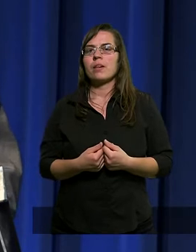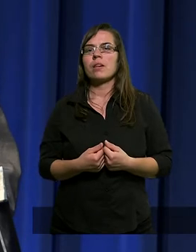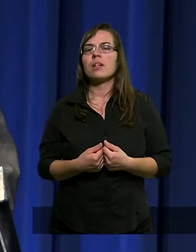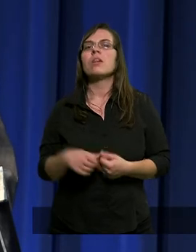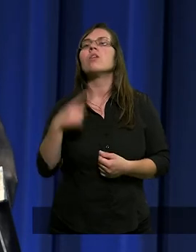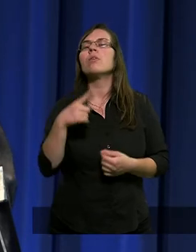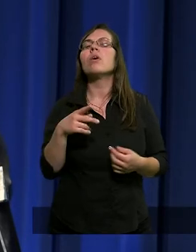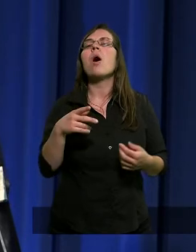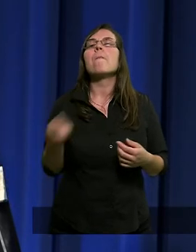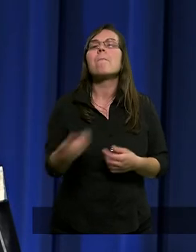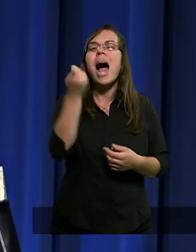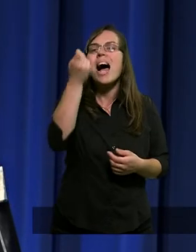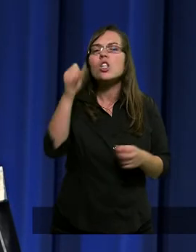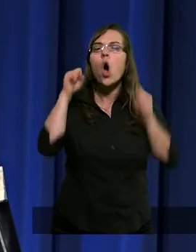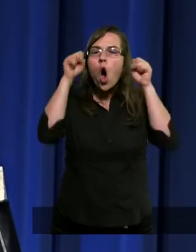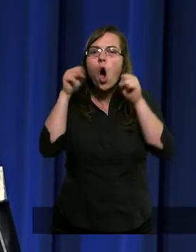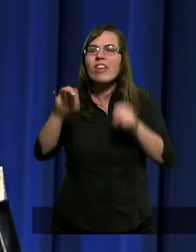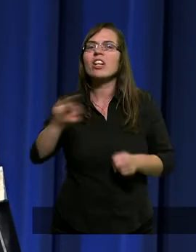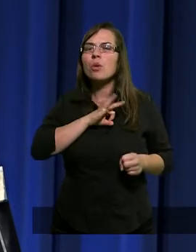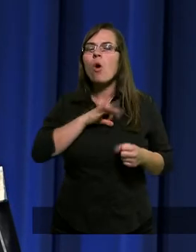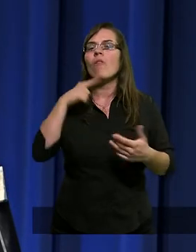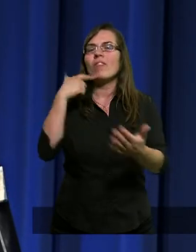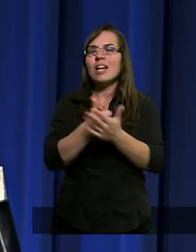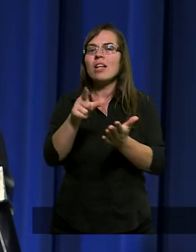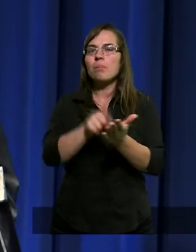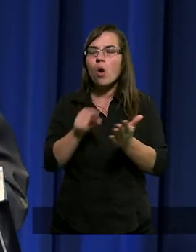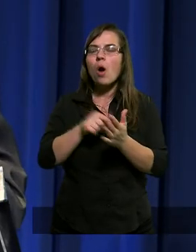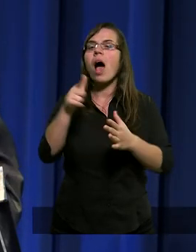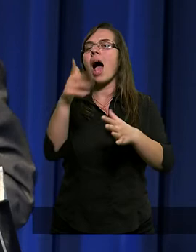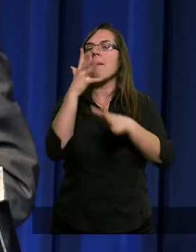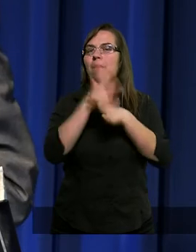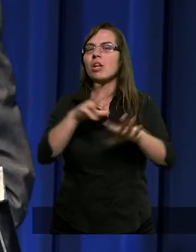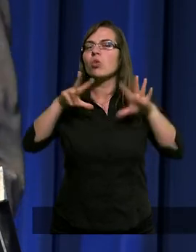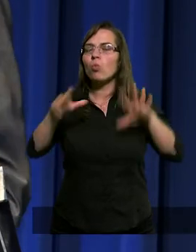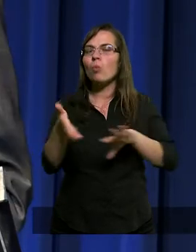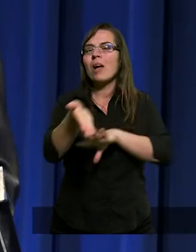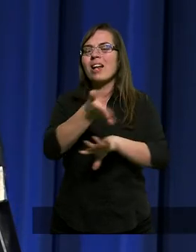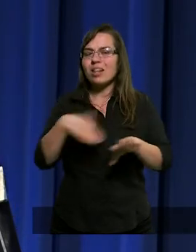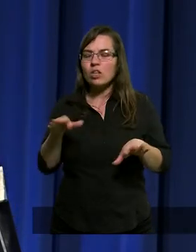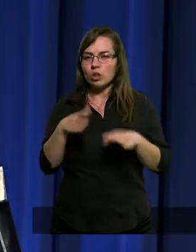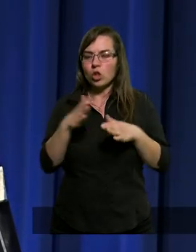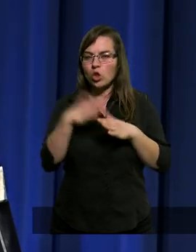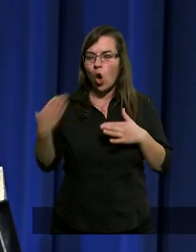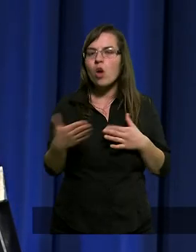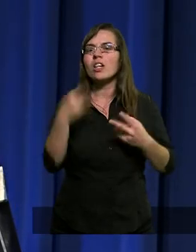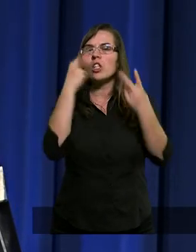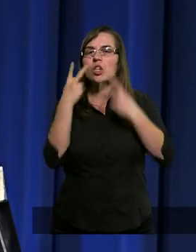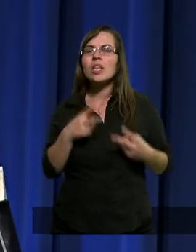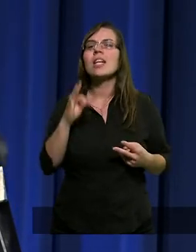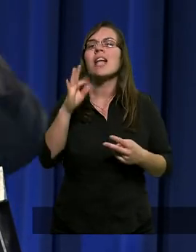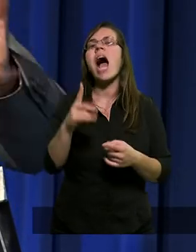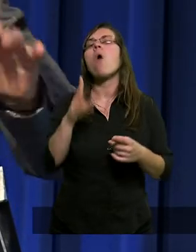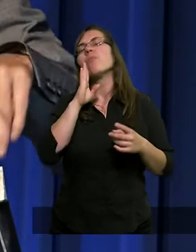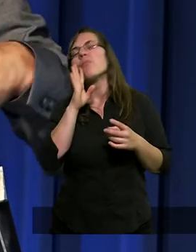Paść owieczki moje w listu Piotra. Na 58 stronie czytamy taką